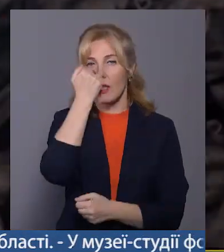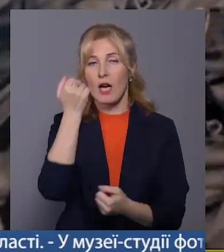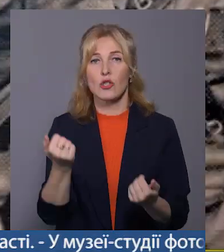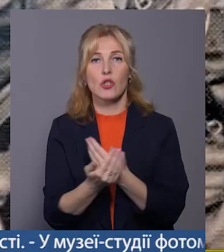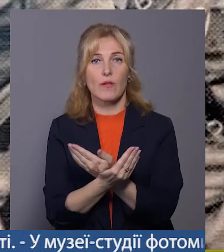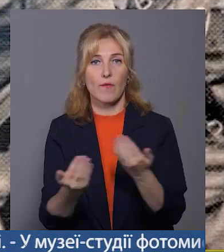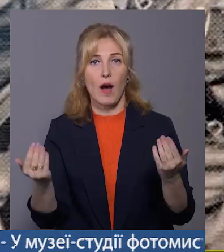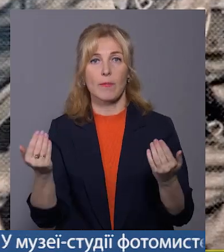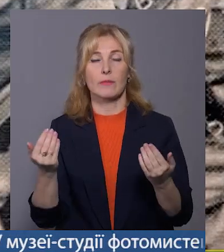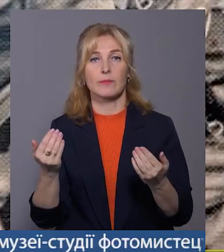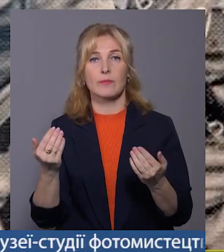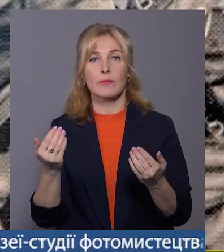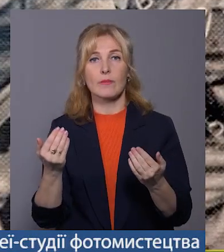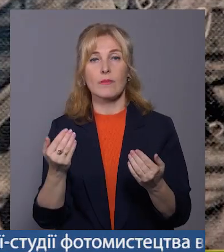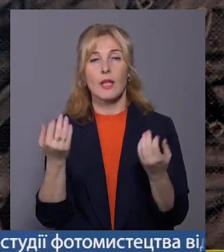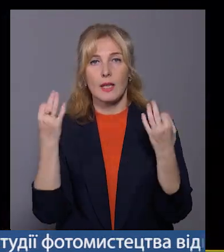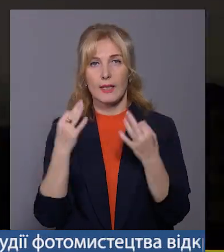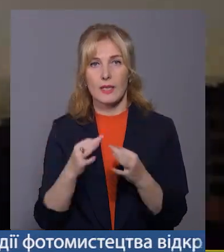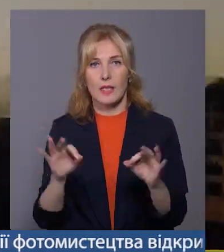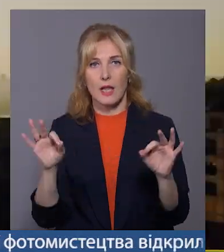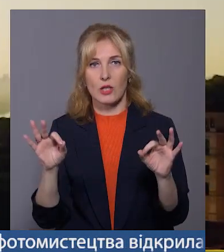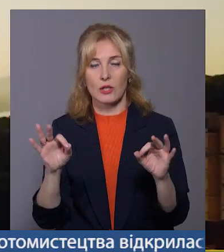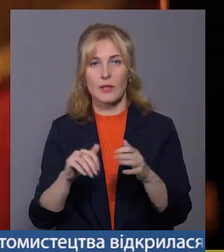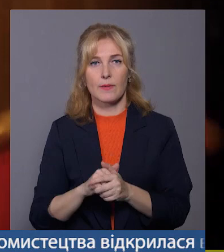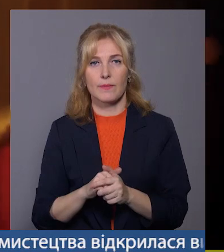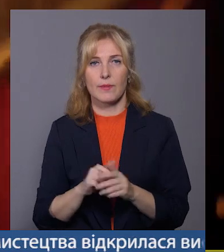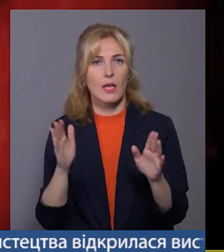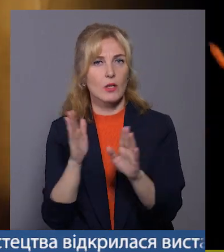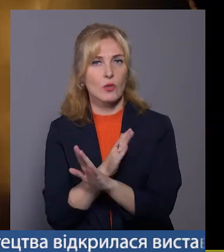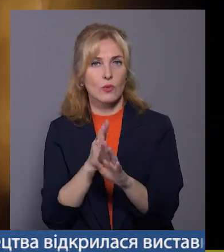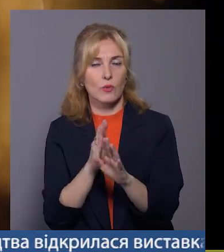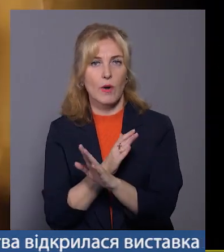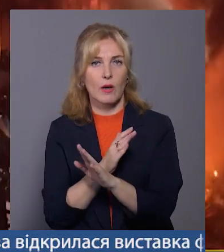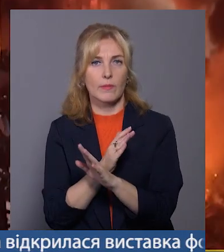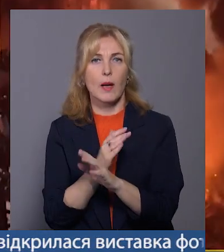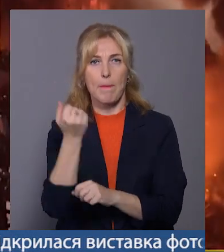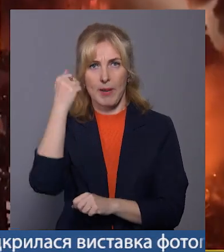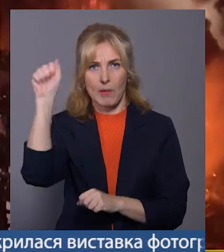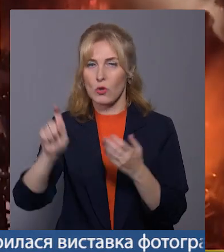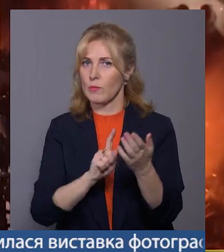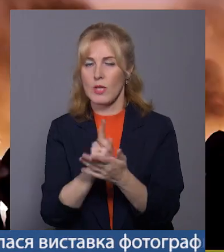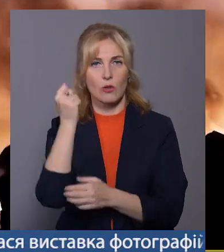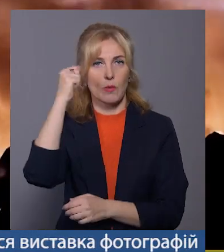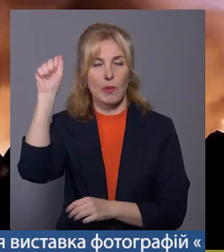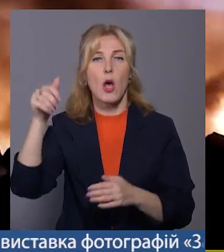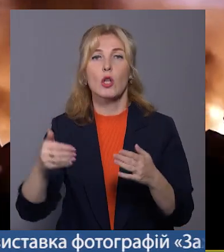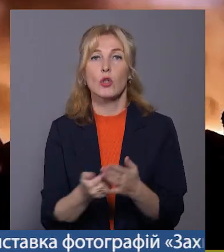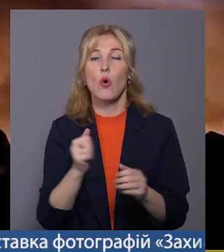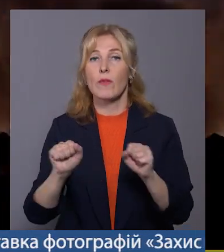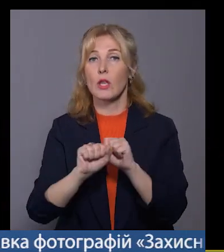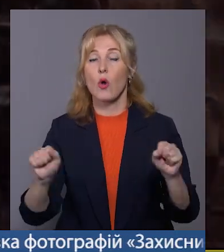за незламність та незалежність. Судьба переможемо. Переможемо. Нові герої